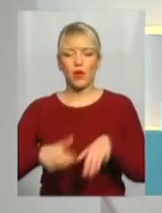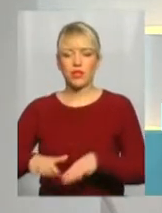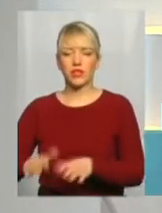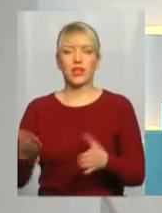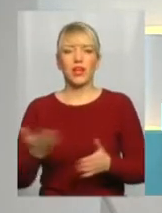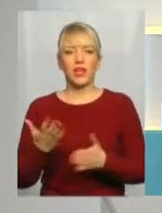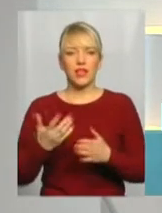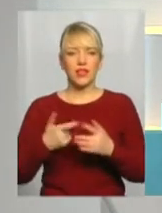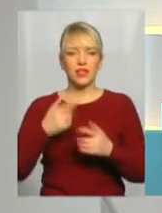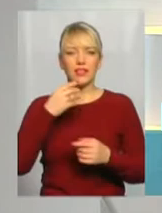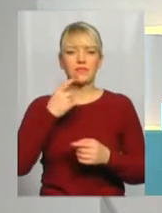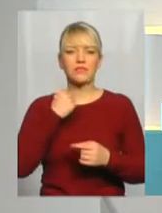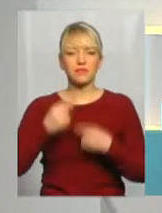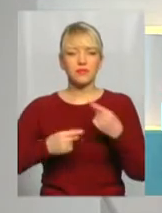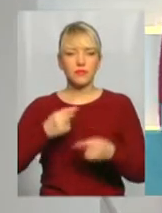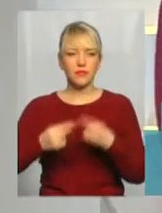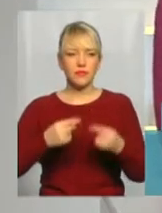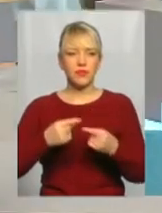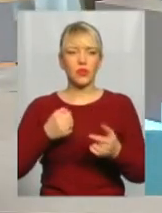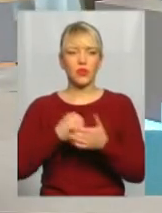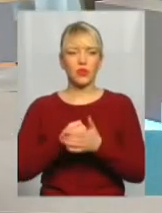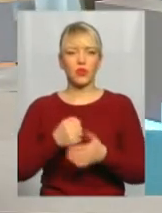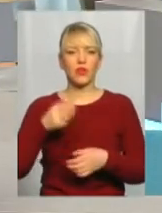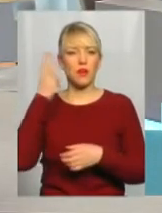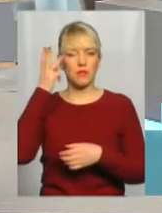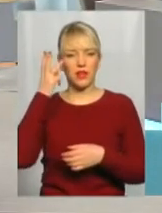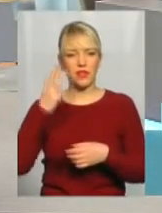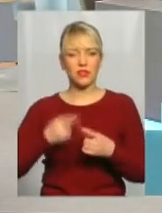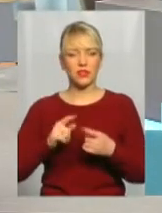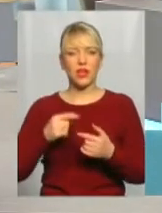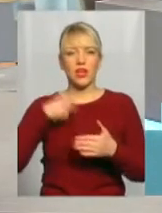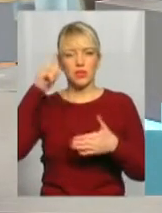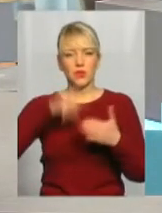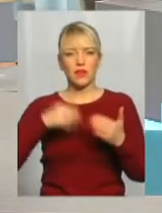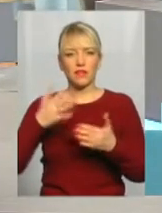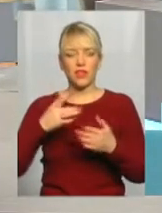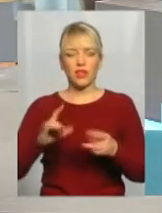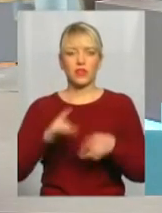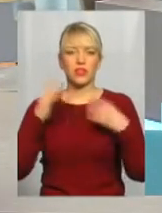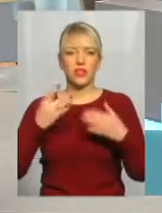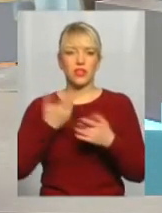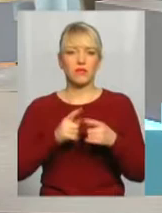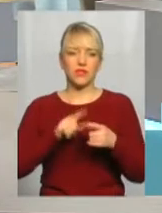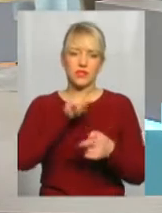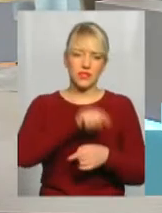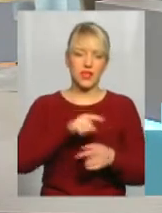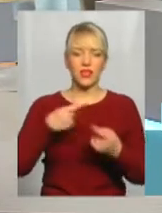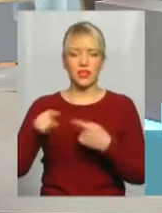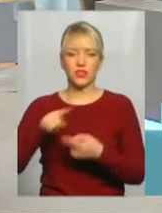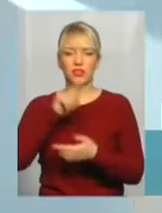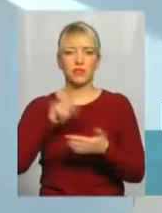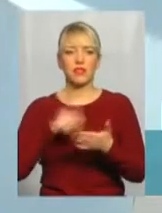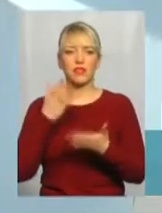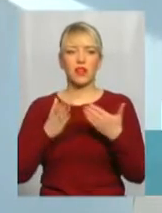Шевченка досягли Хмельницького? Зоя Олександрівна, сподіваюся, ви допоможете розкрити нам ці та інші питання? Якщо